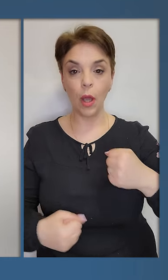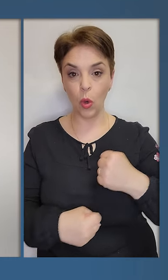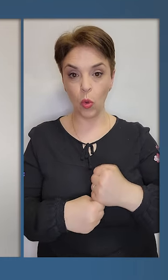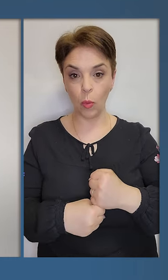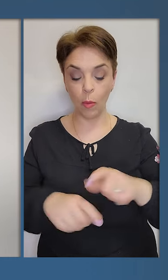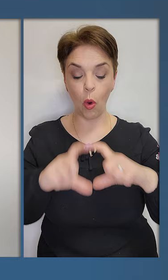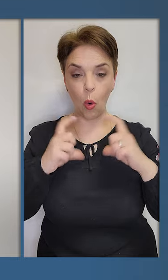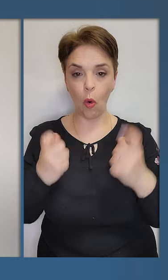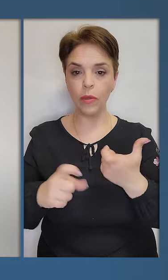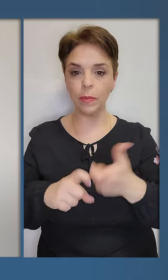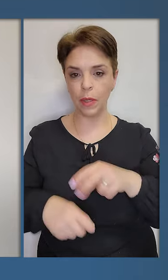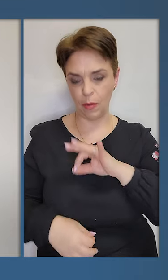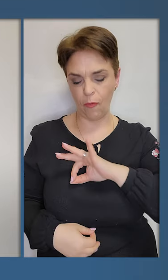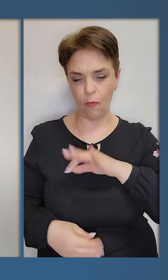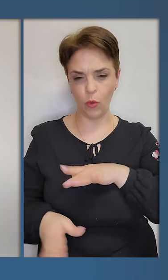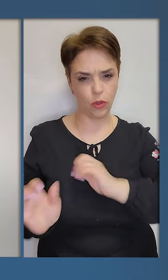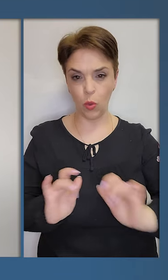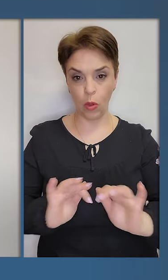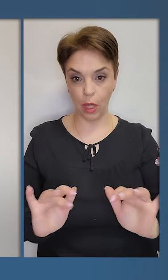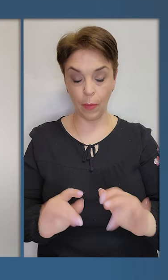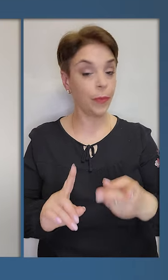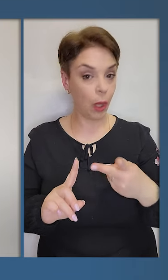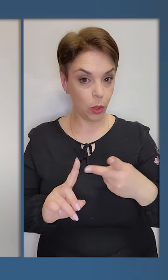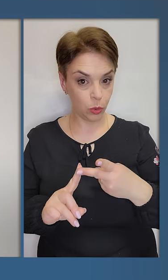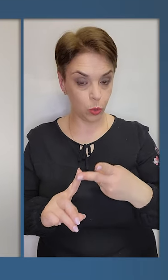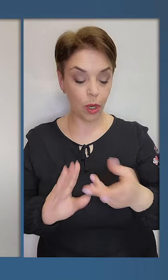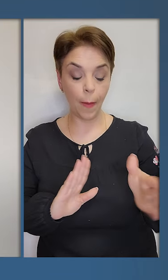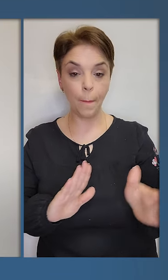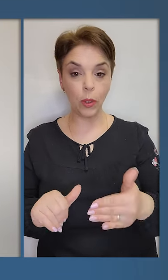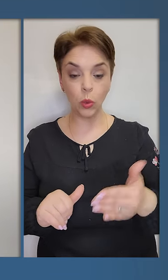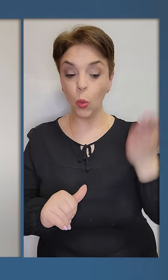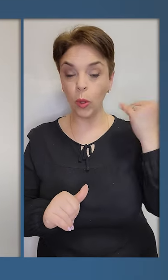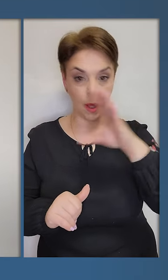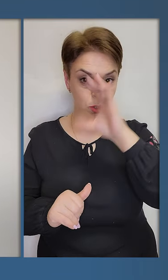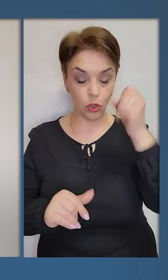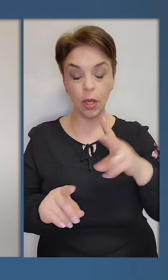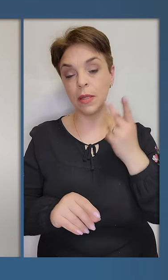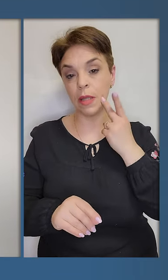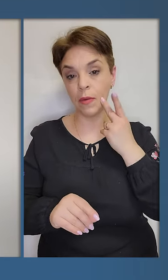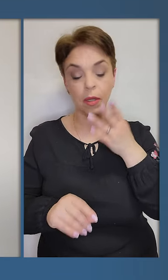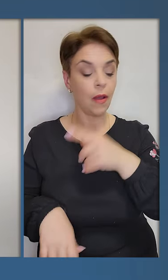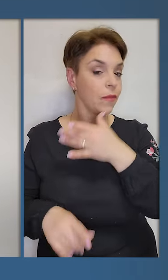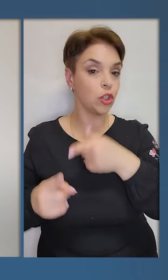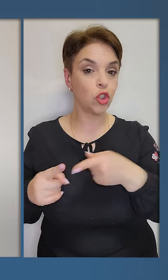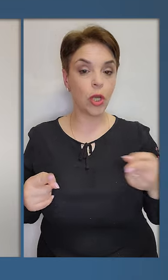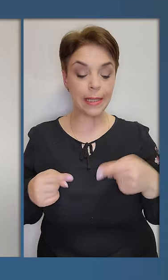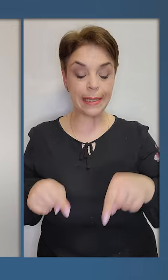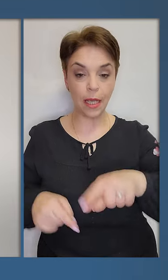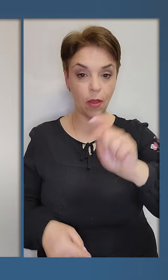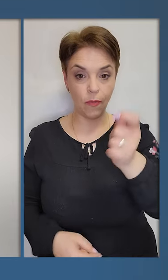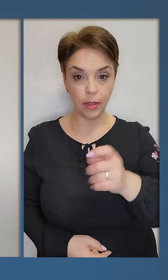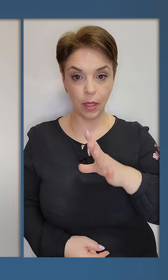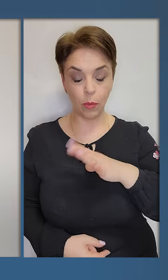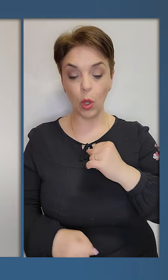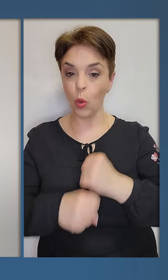Ми робимо офіс більш функціональний. Друге, минула ніч, як і майже завжди у час цієї